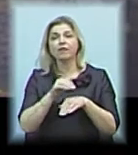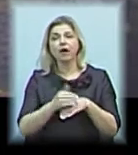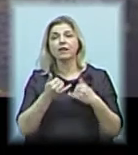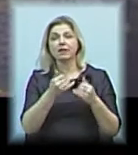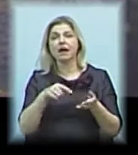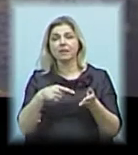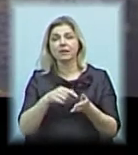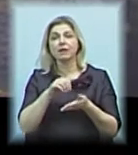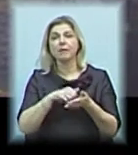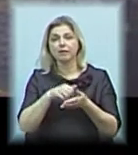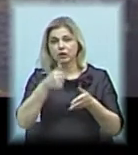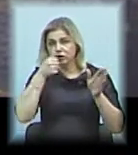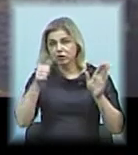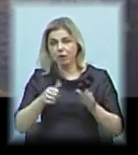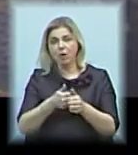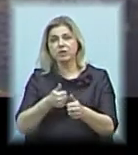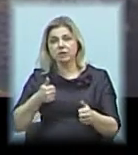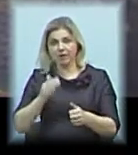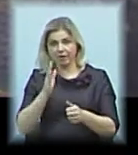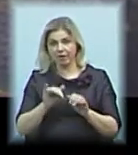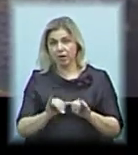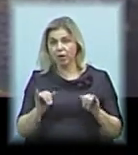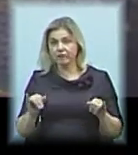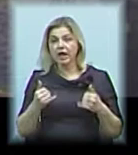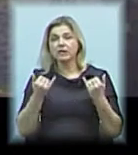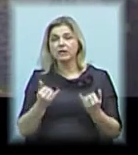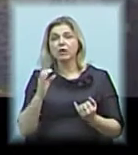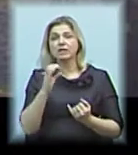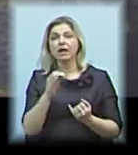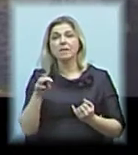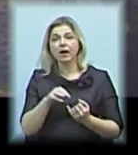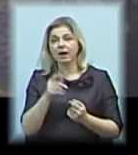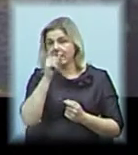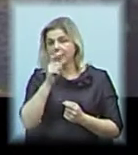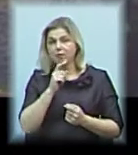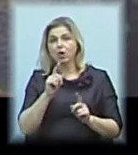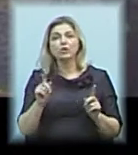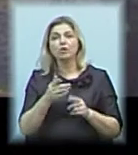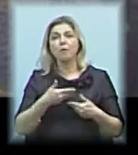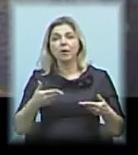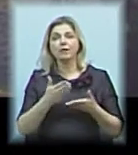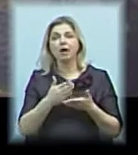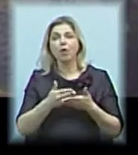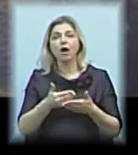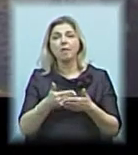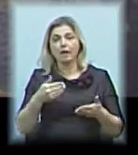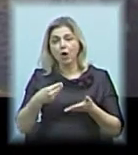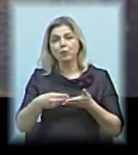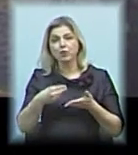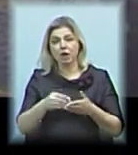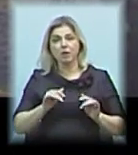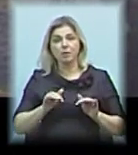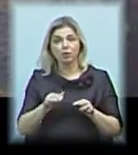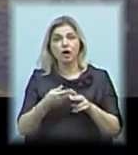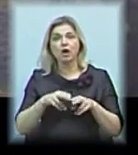причиною піврічного відставання у розвитку. Сьогодні Сергій Михайлович не розуміє, що ми знаходимось напередодні бюджетного процесу,